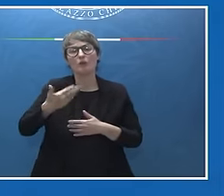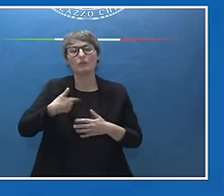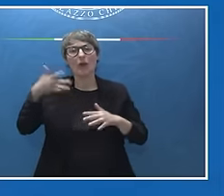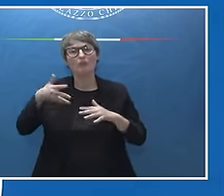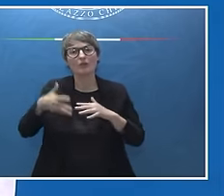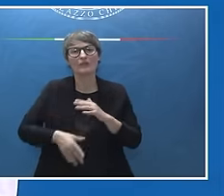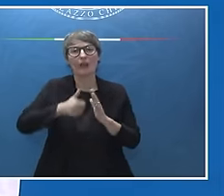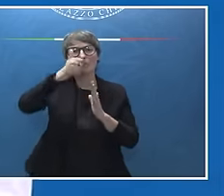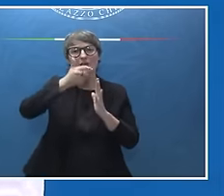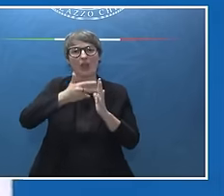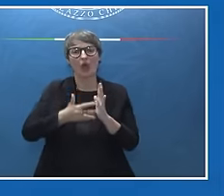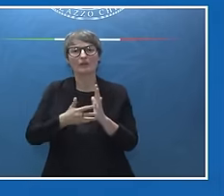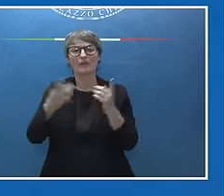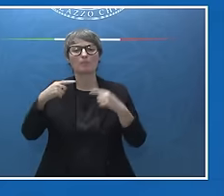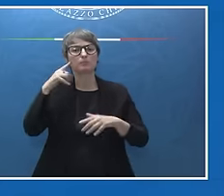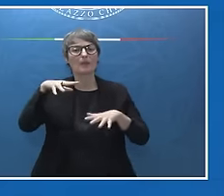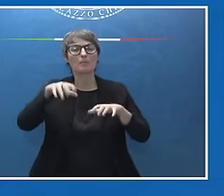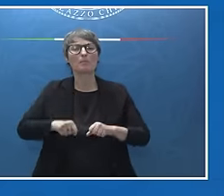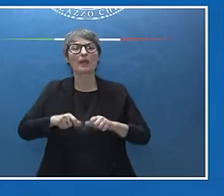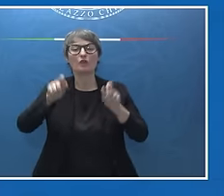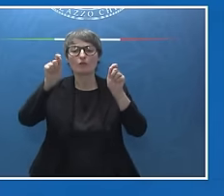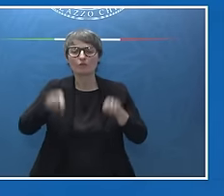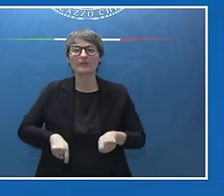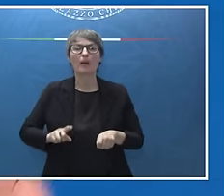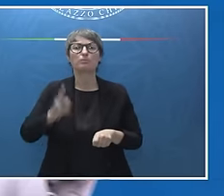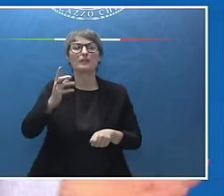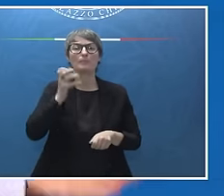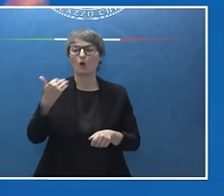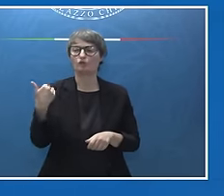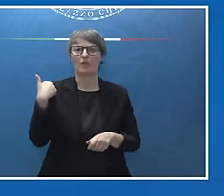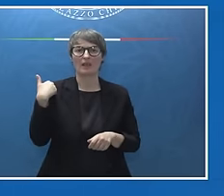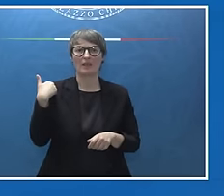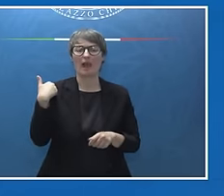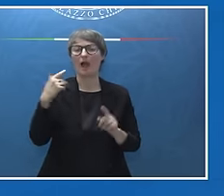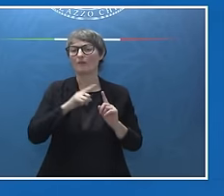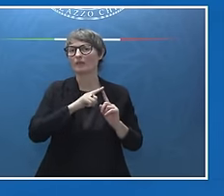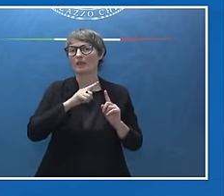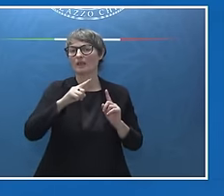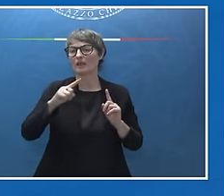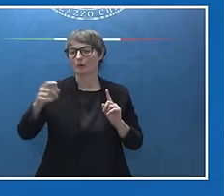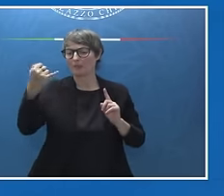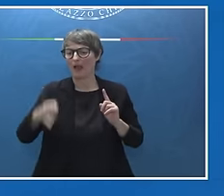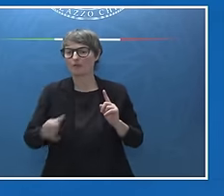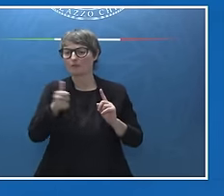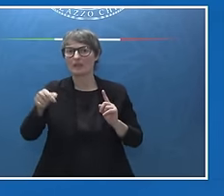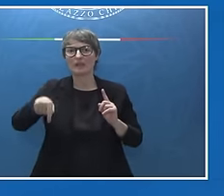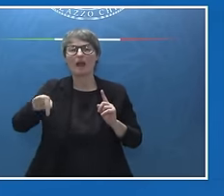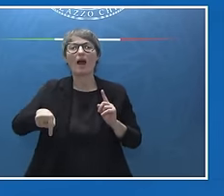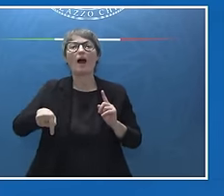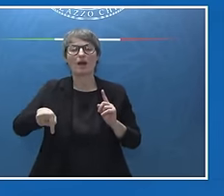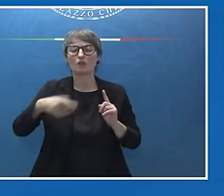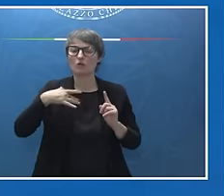iniziato il 1 gennaio, che dal 1 gennaio alla fine di quest'anno vedrà l'Italia ospitare